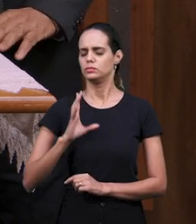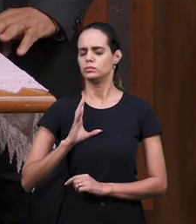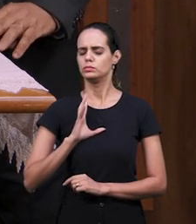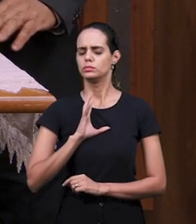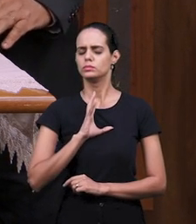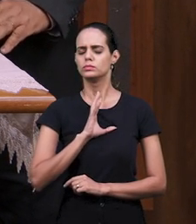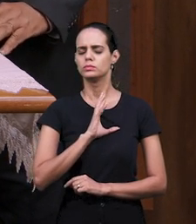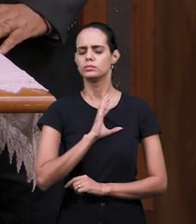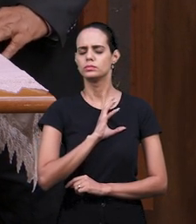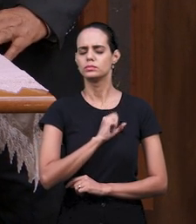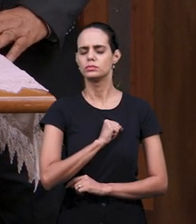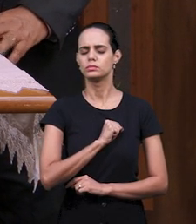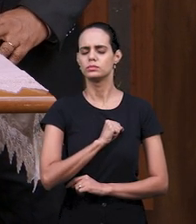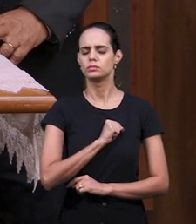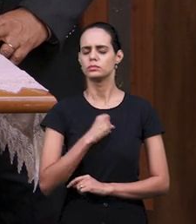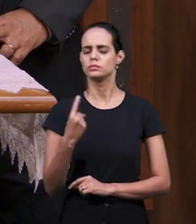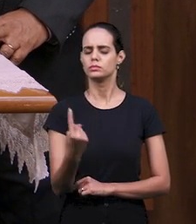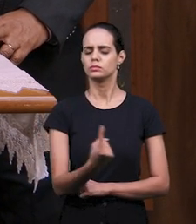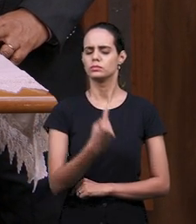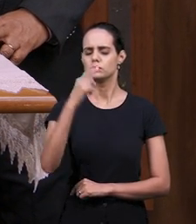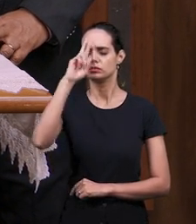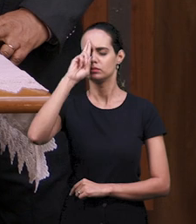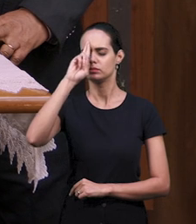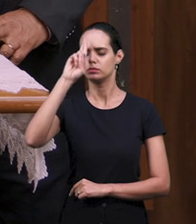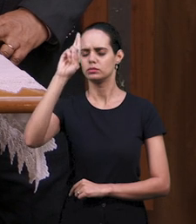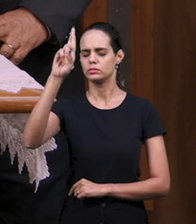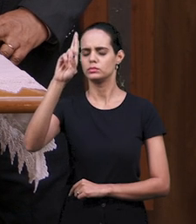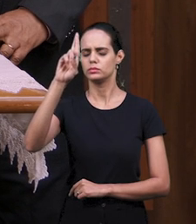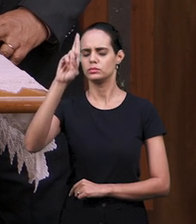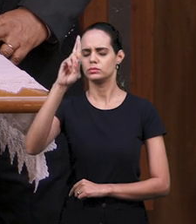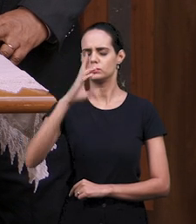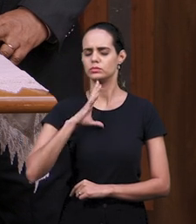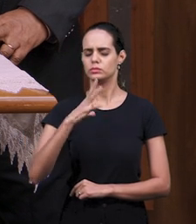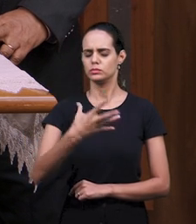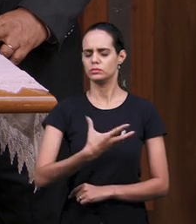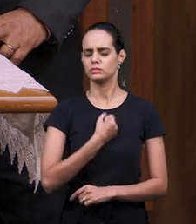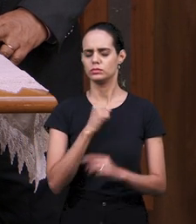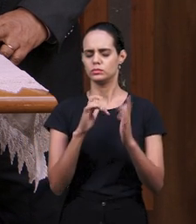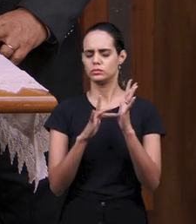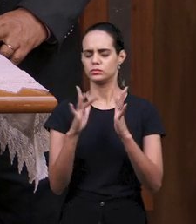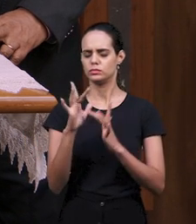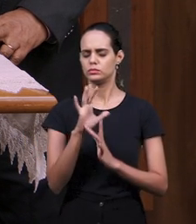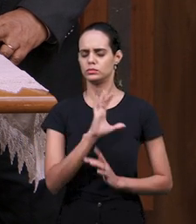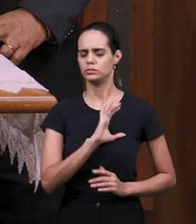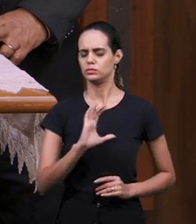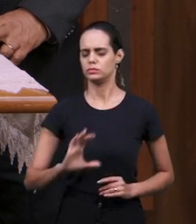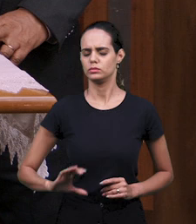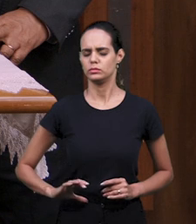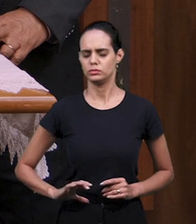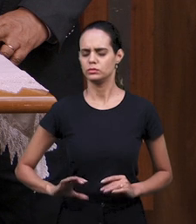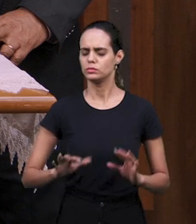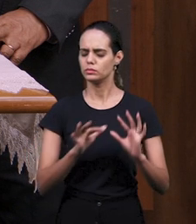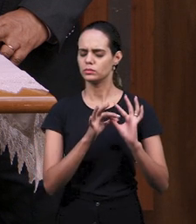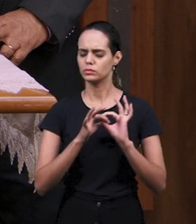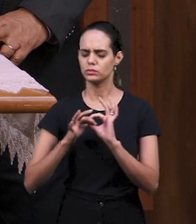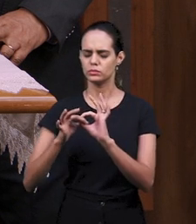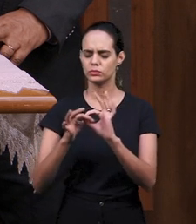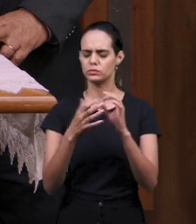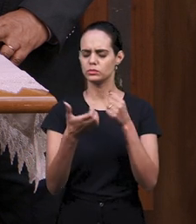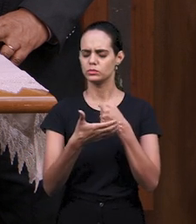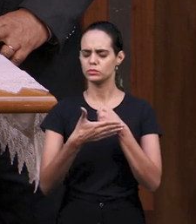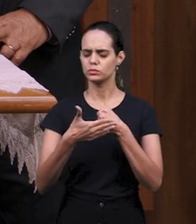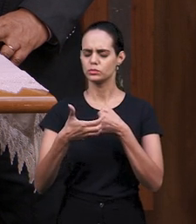Бога Отца и общение и утешение Святого Духа